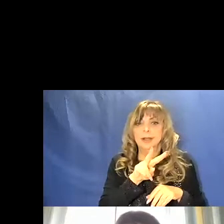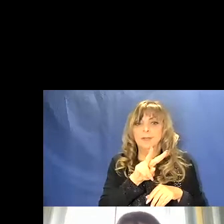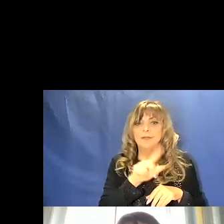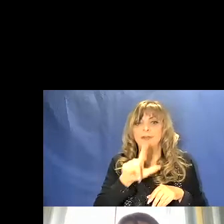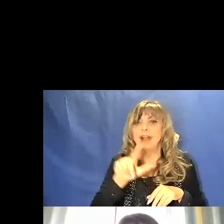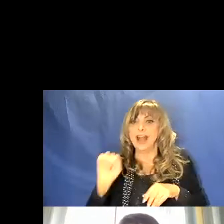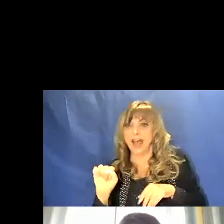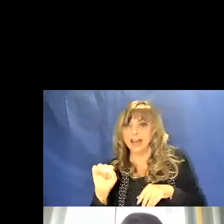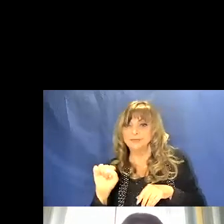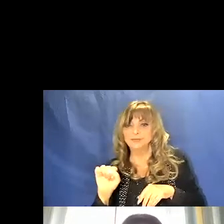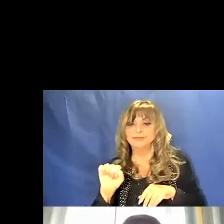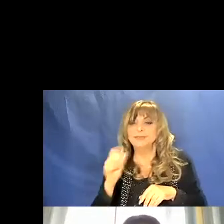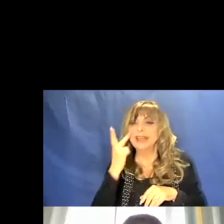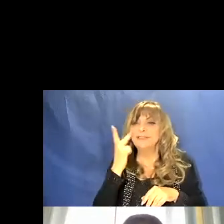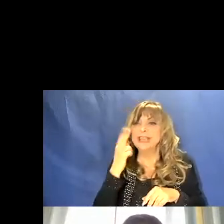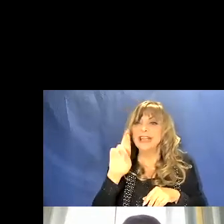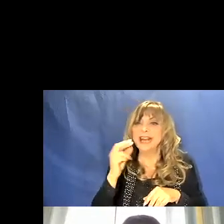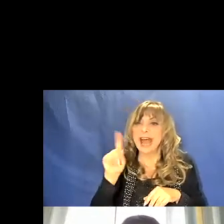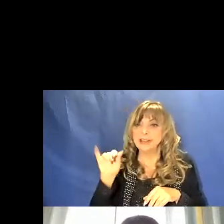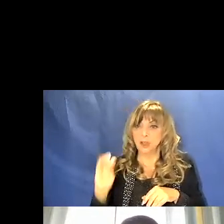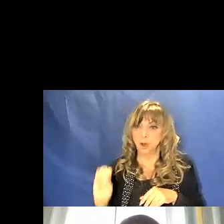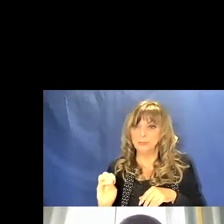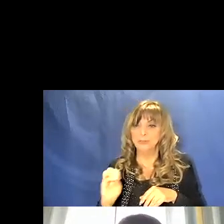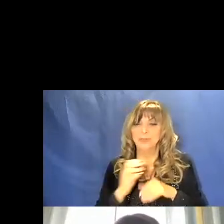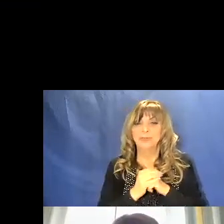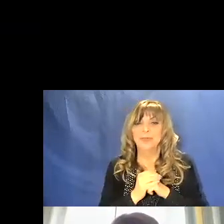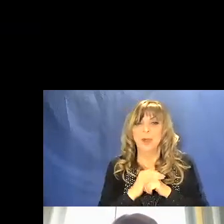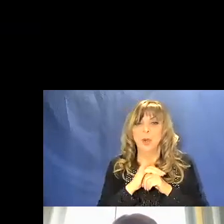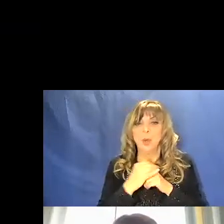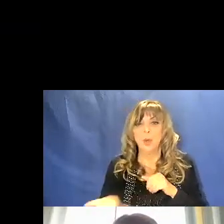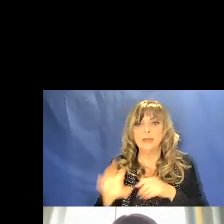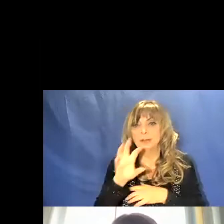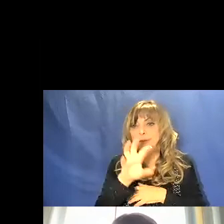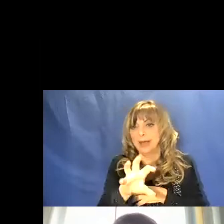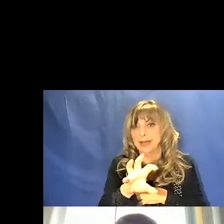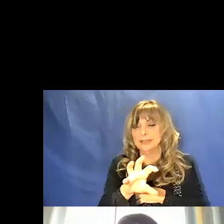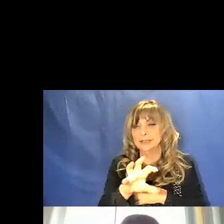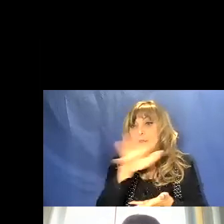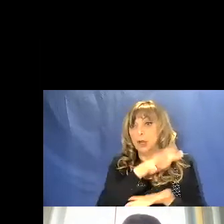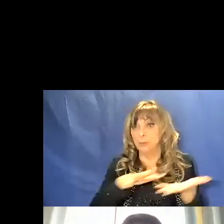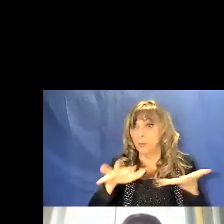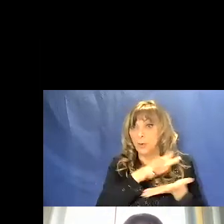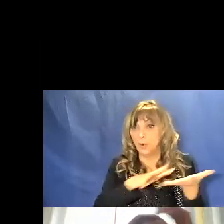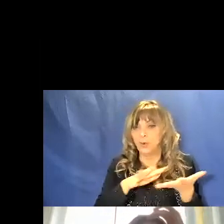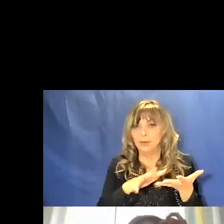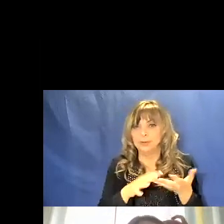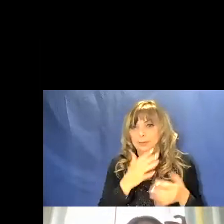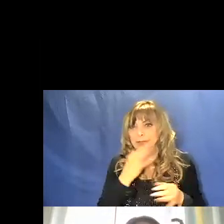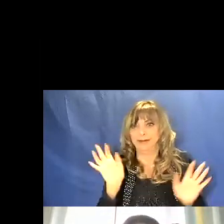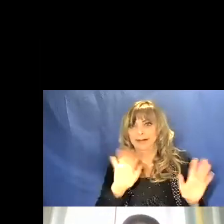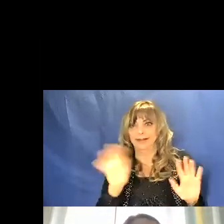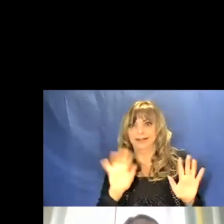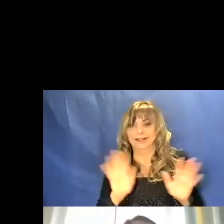vede nel radio. Un'ultima immagine della nebulosa, molto spettacolare,